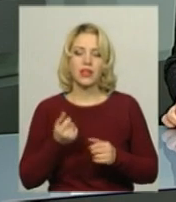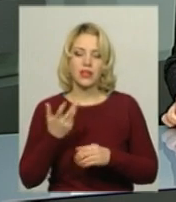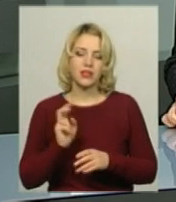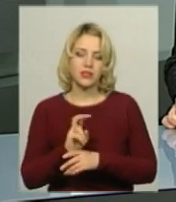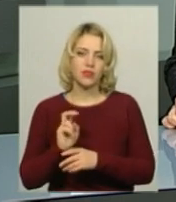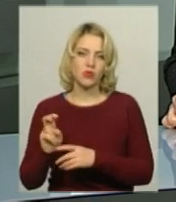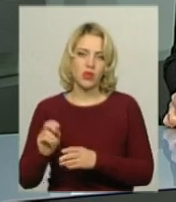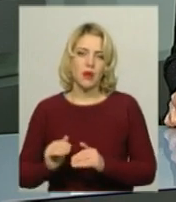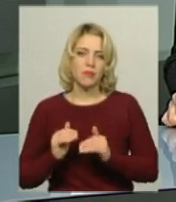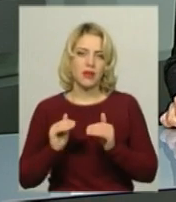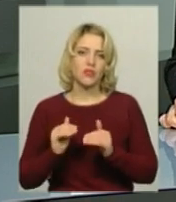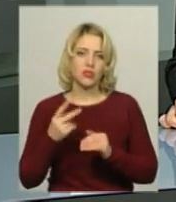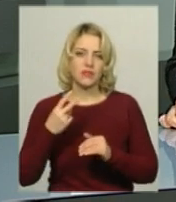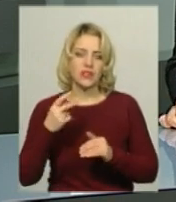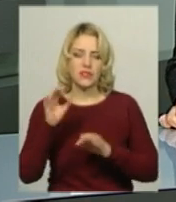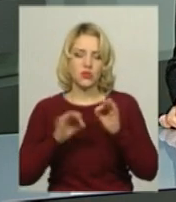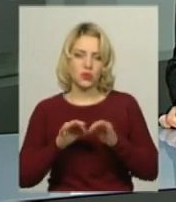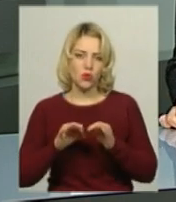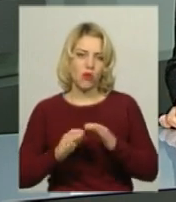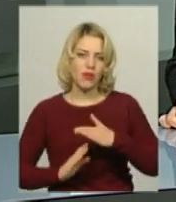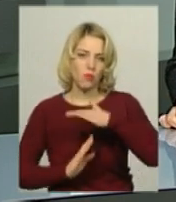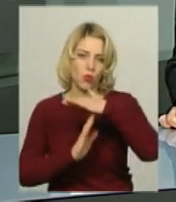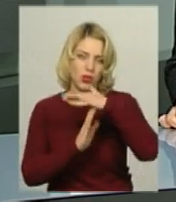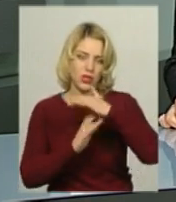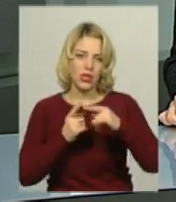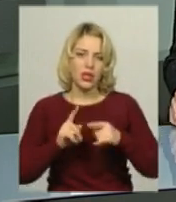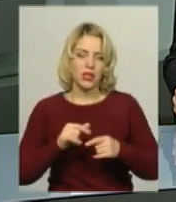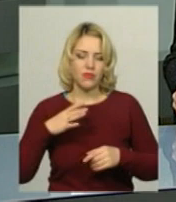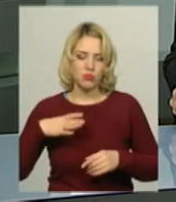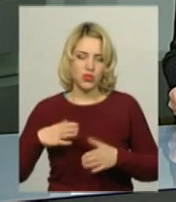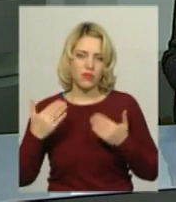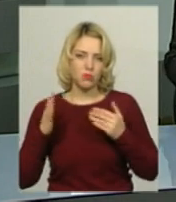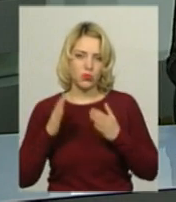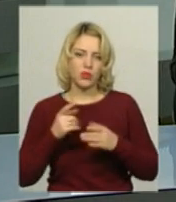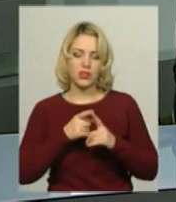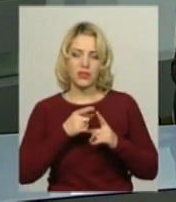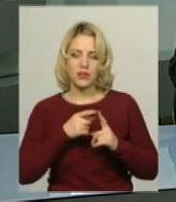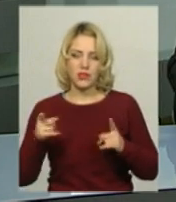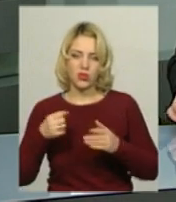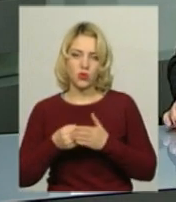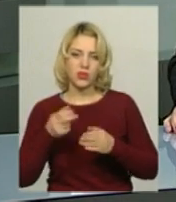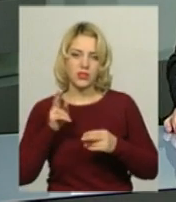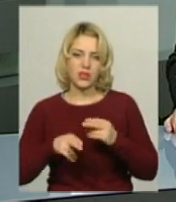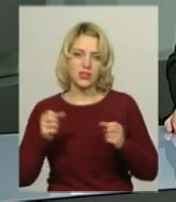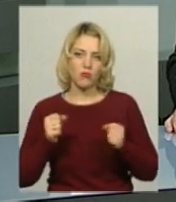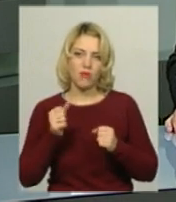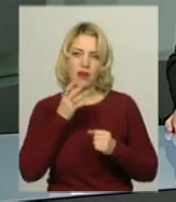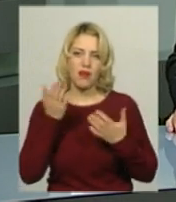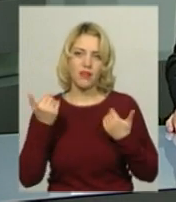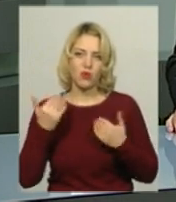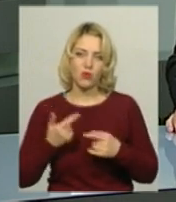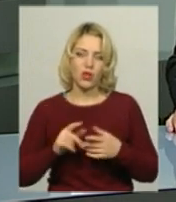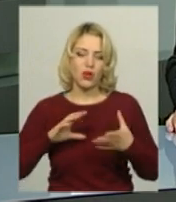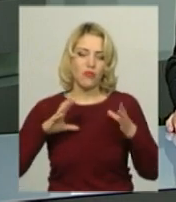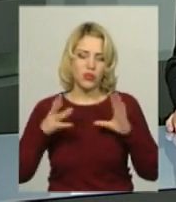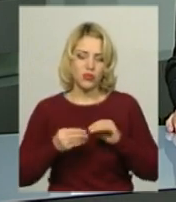перевищувала 20-відсотковий поріг. Вимушений відпочинок триватиме до кінця шкільних зимових канікул. У більшості